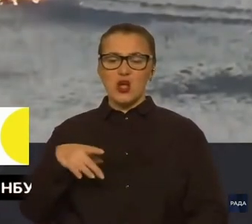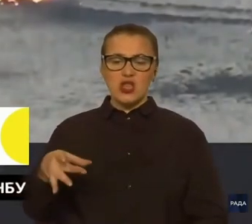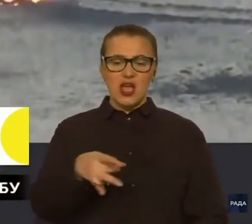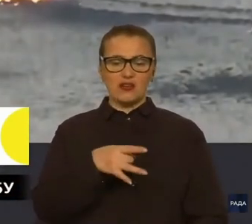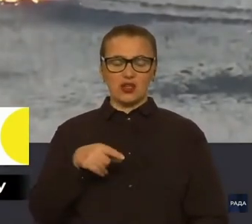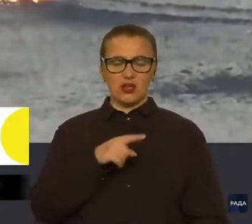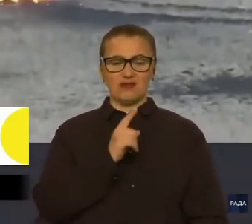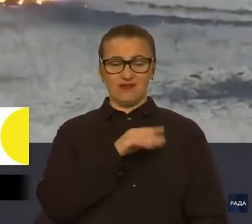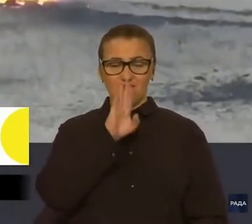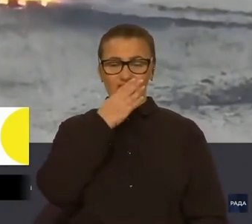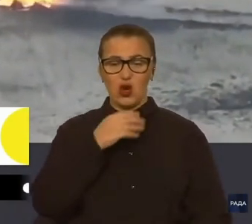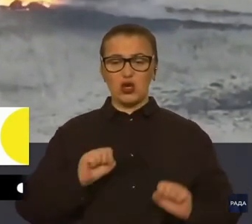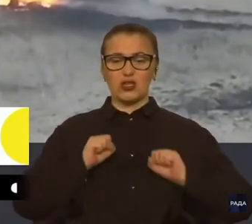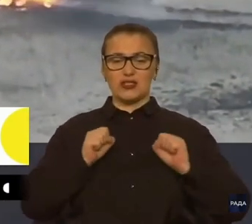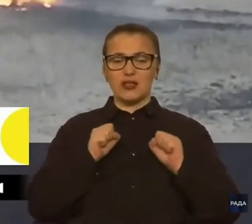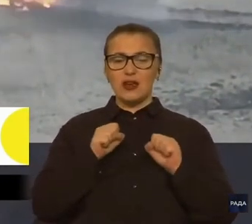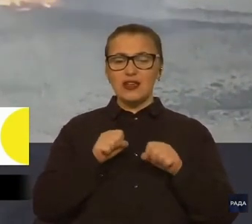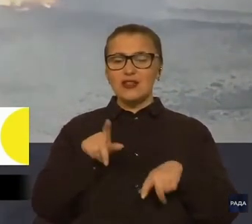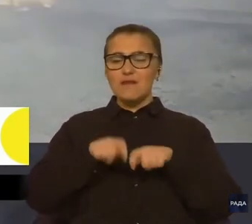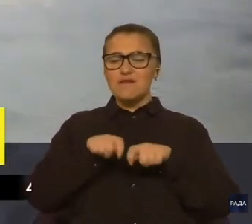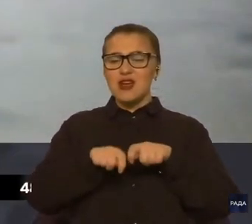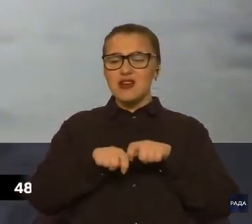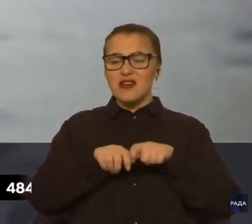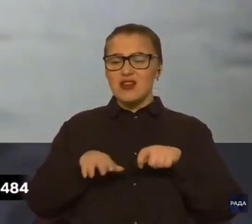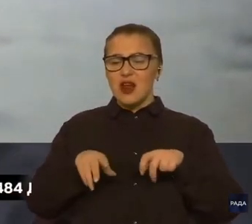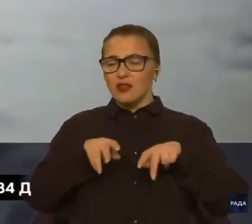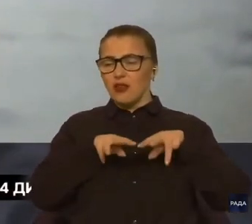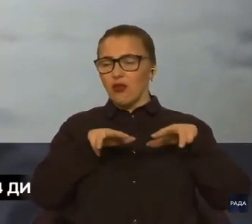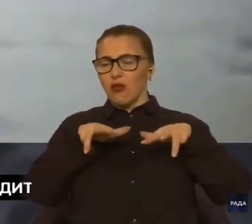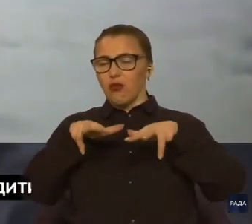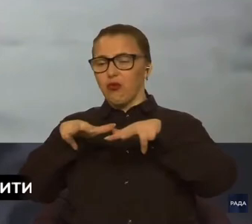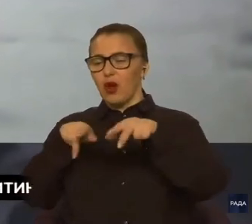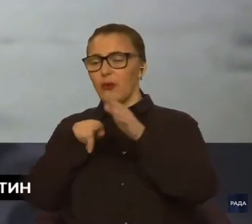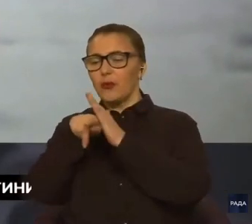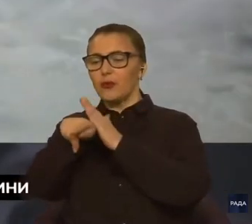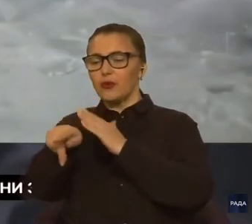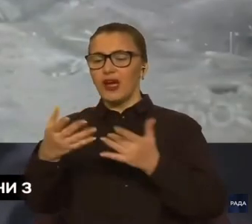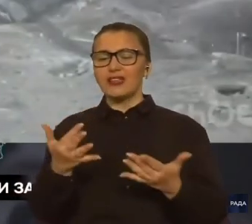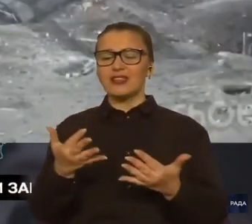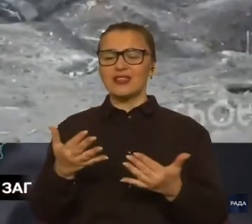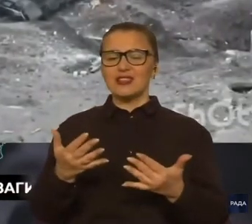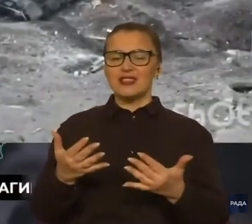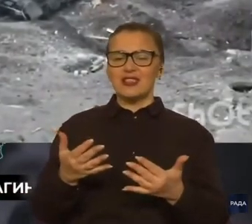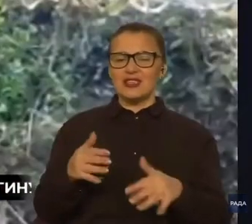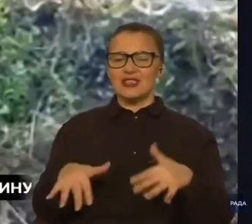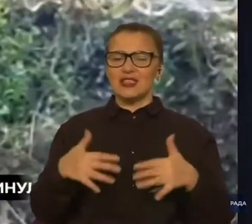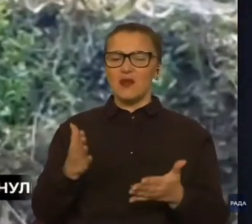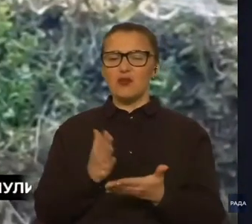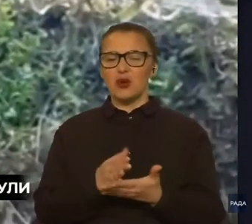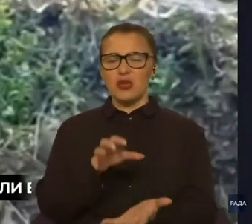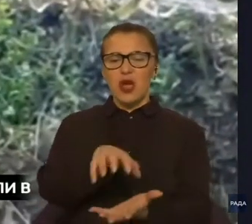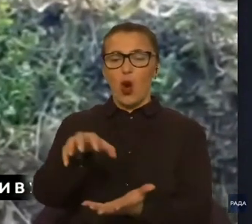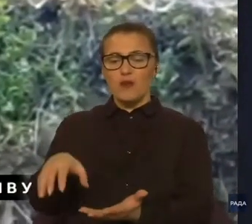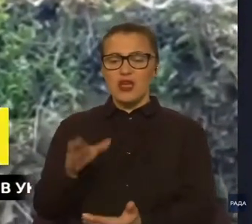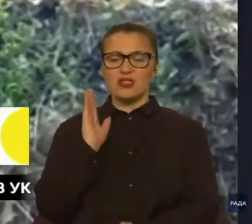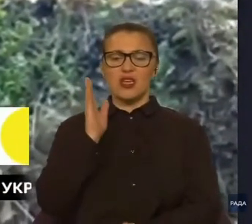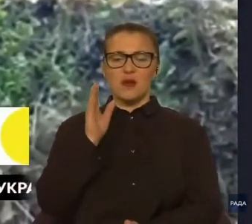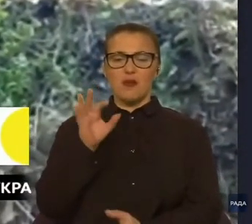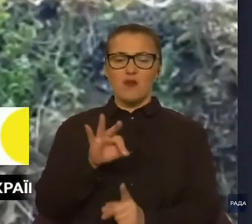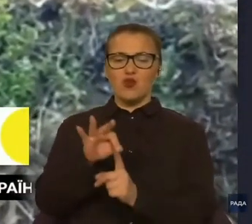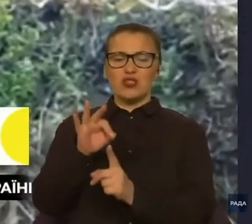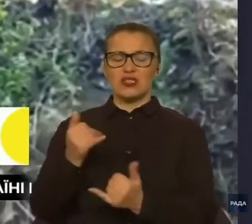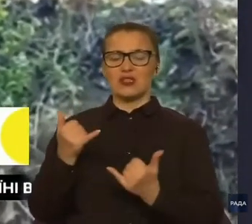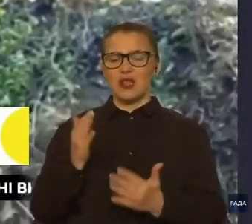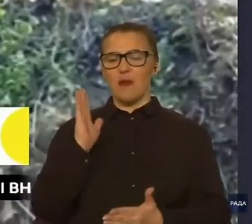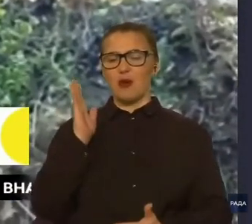намагаються проміряти вглиб, наскільки уразливими є об'єкти і майбутні цілі для майбутніх атак.